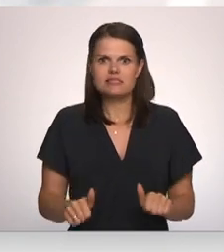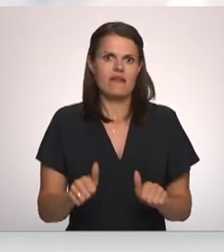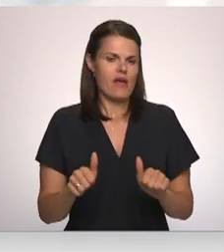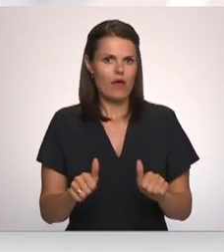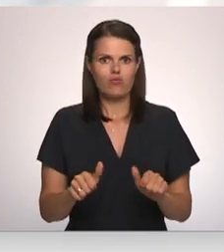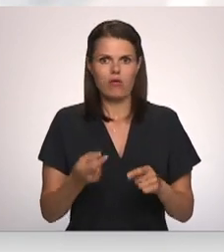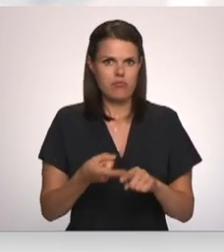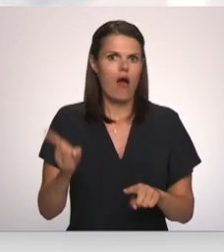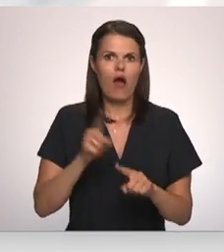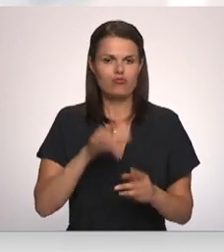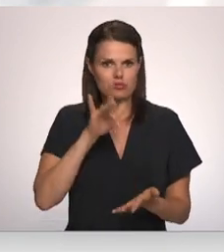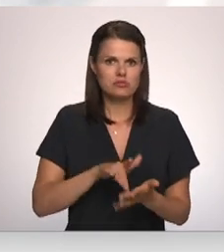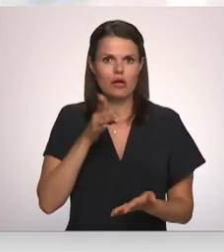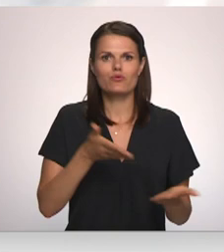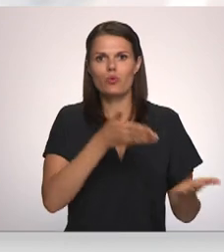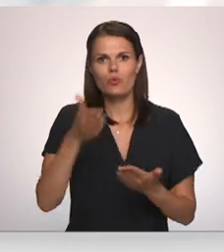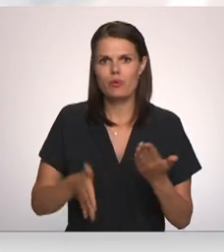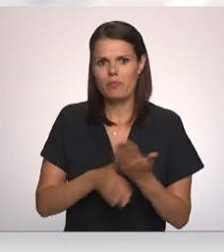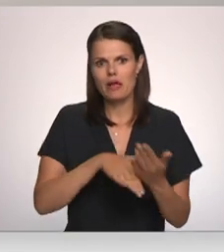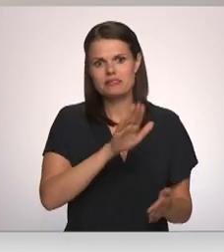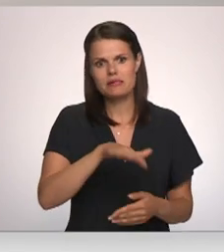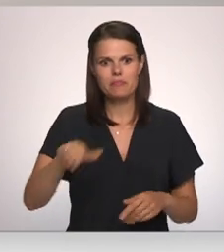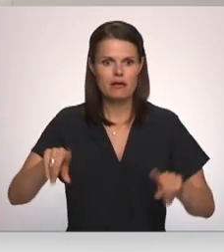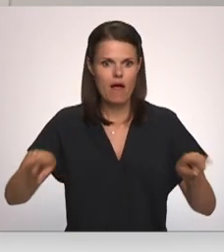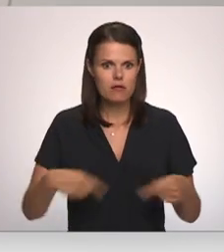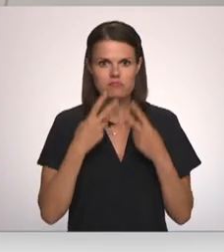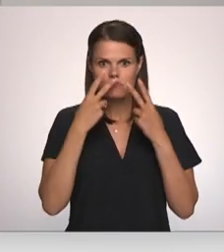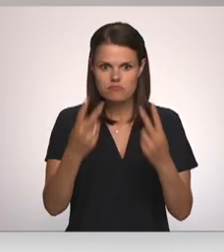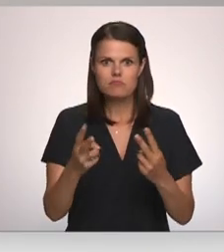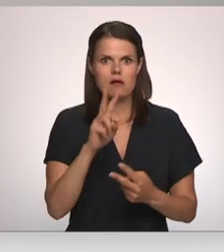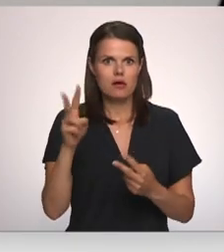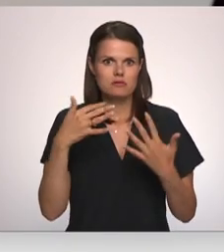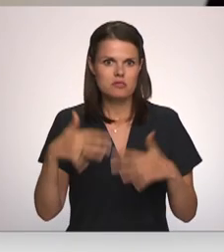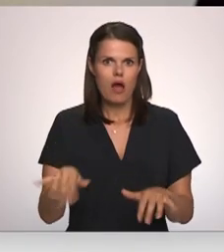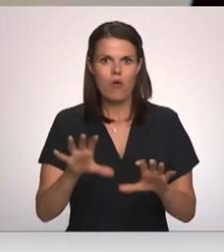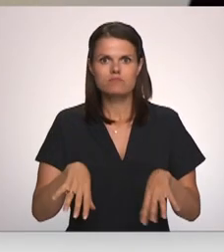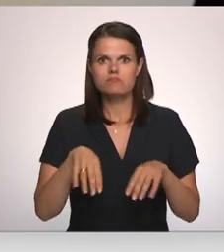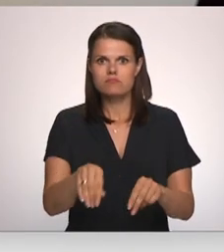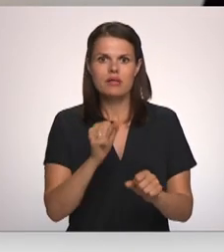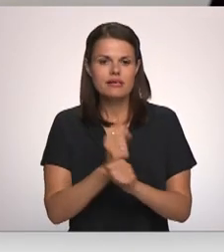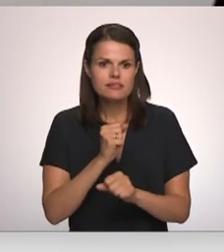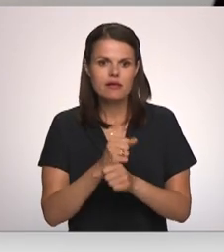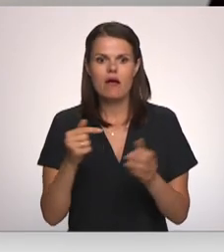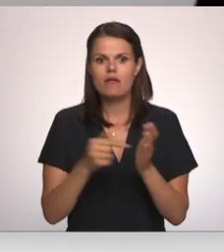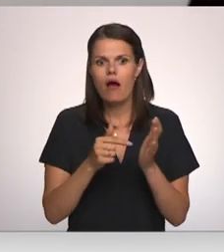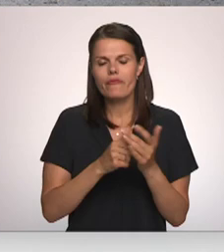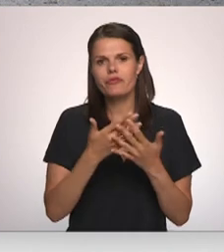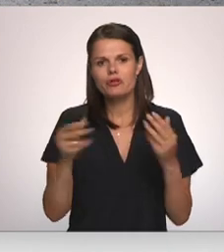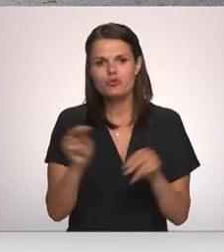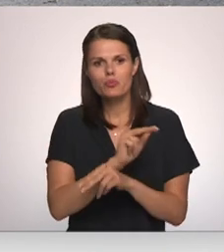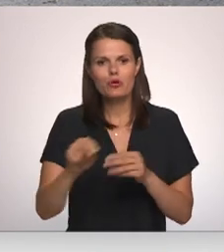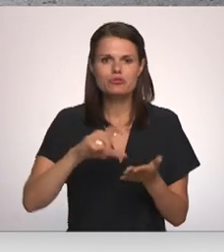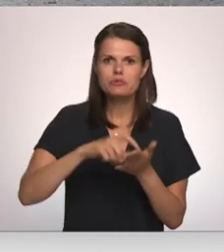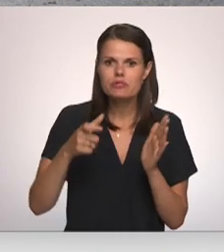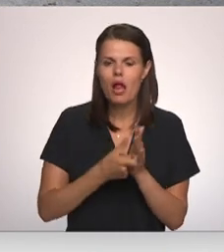centru, kur palīdzēt bērniem attīstīties. Redzot to, kas ir izdarīts un kādas, teiksim, ir šīs procedūras un